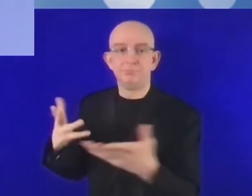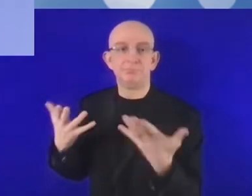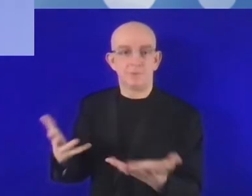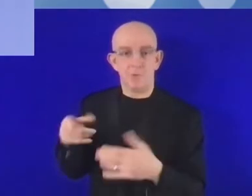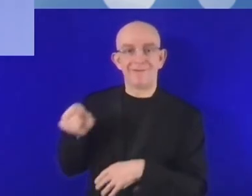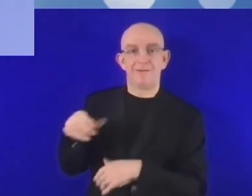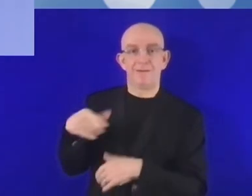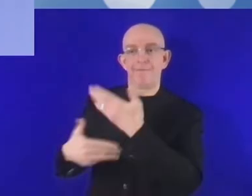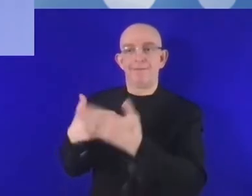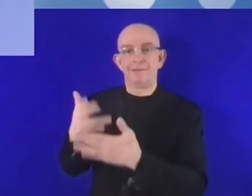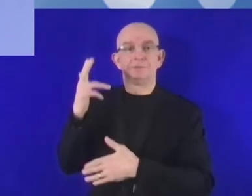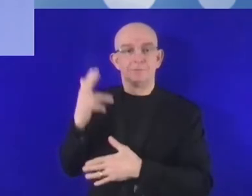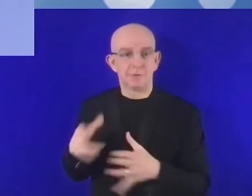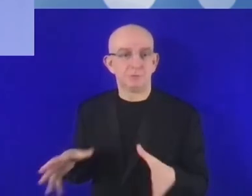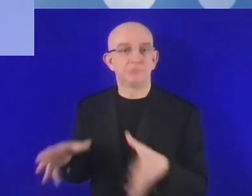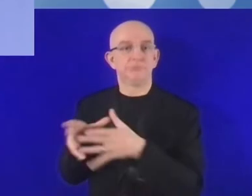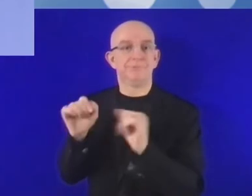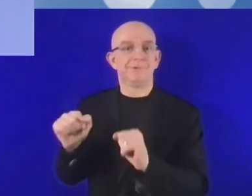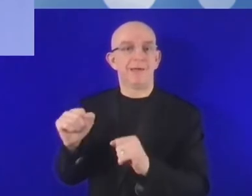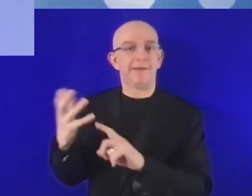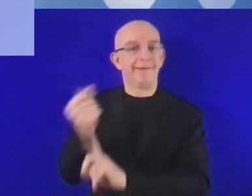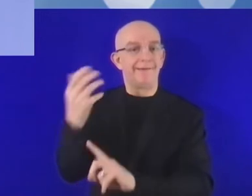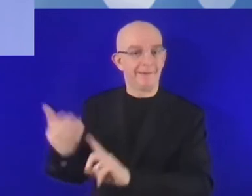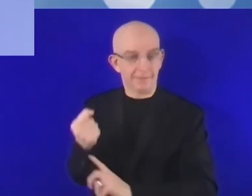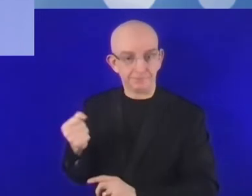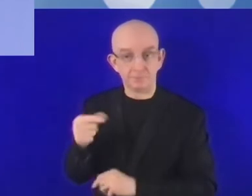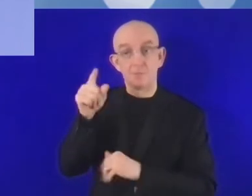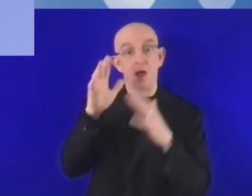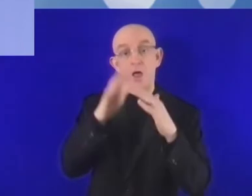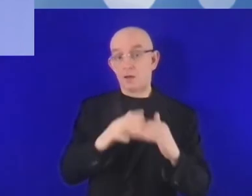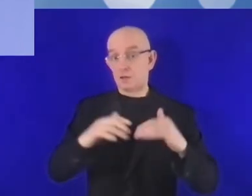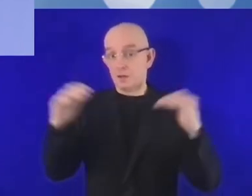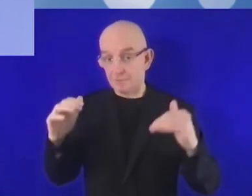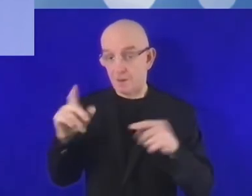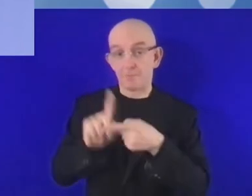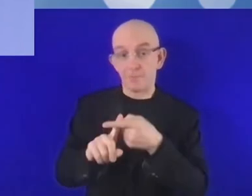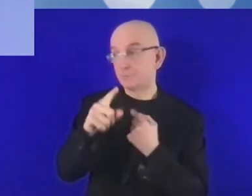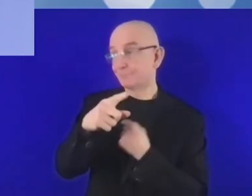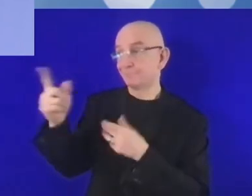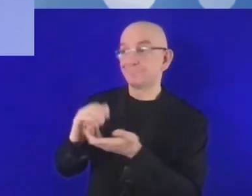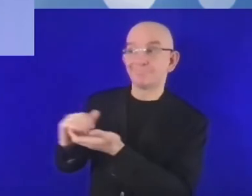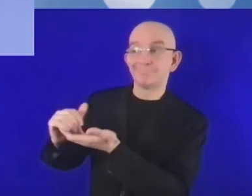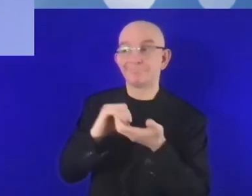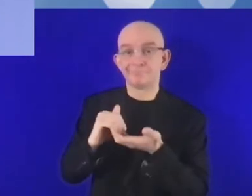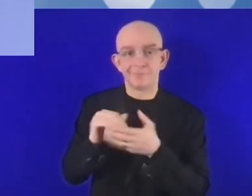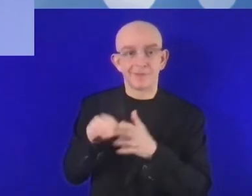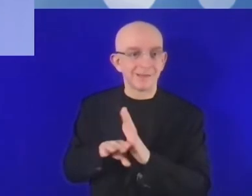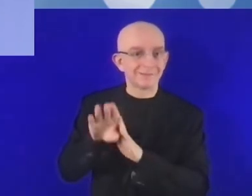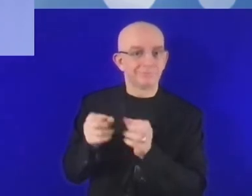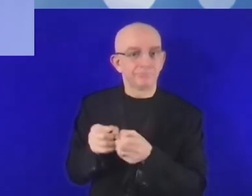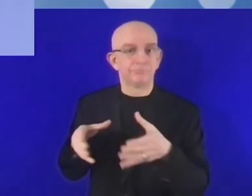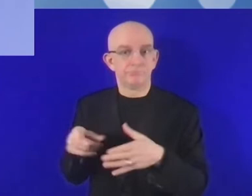Sektor prywatny powinien współpracować z sektorem publicznym i należy tworzyć